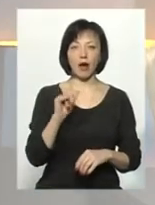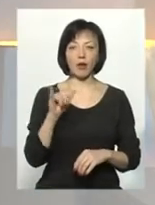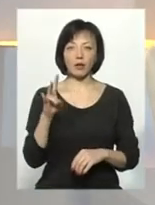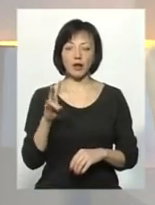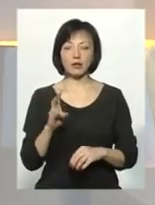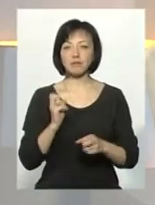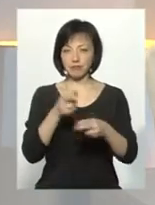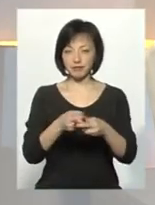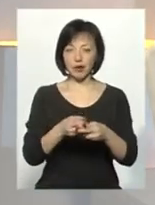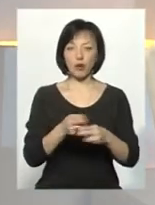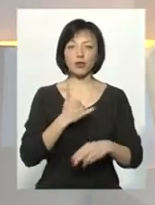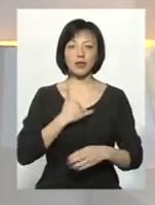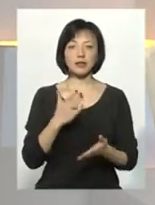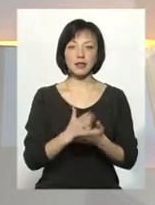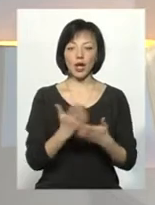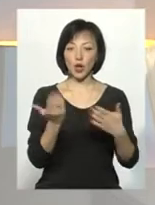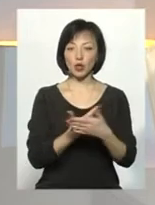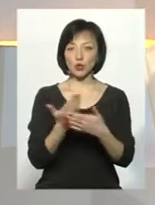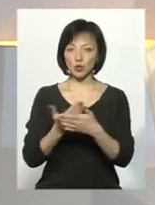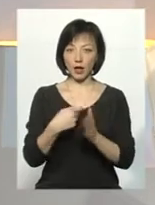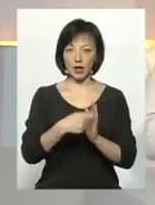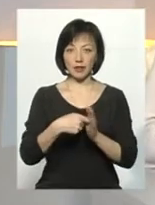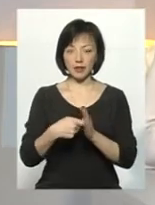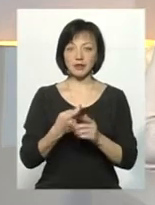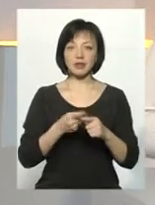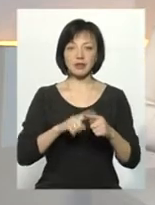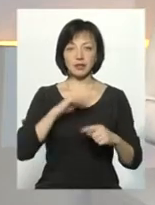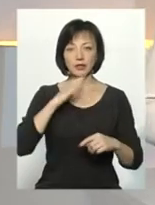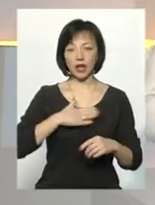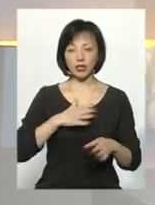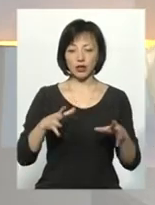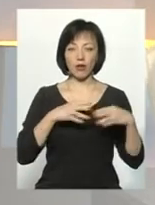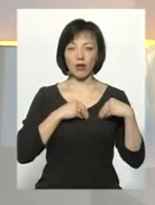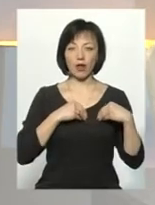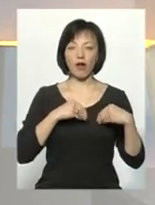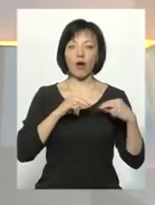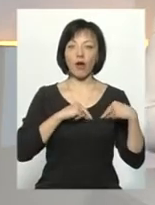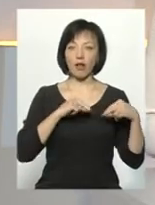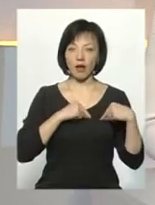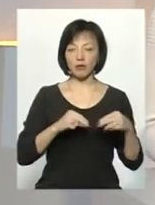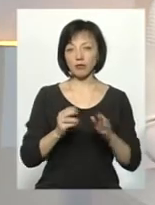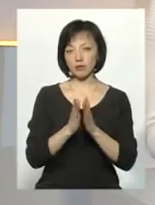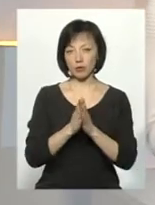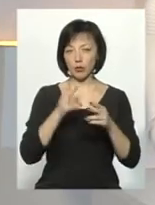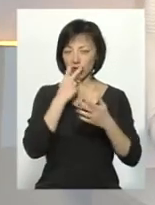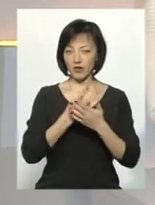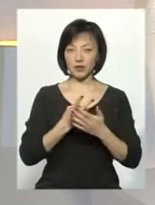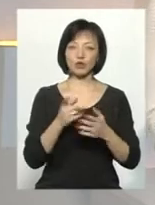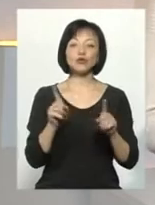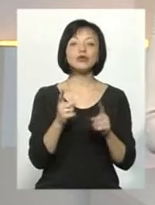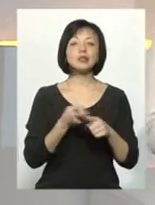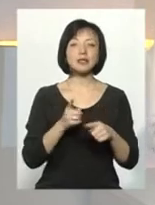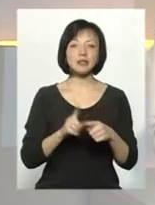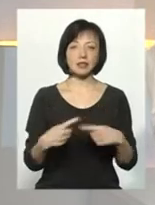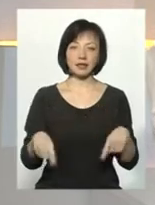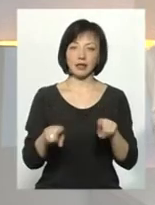є, до речі, сюжет із наших колег телеканалу ТІВІСІМ Плюс. Пропоную подивитись наочно, щоб побачити, що ж